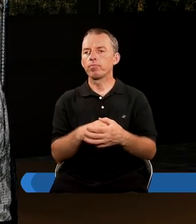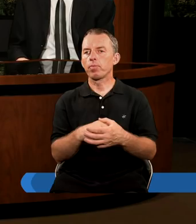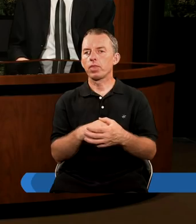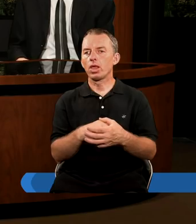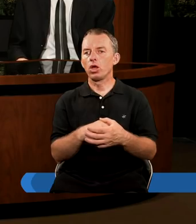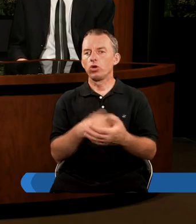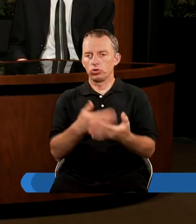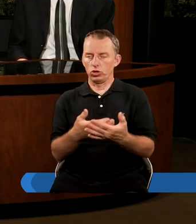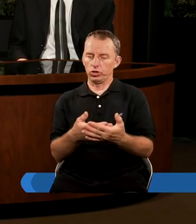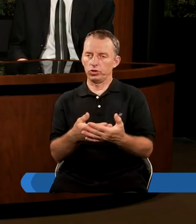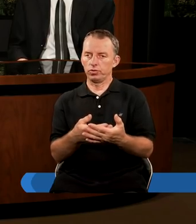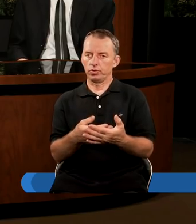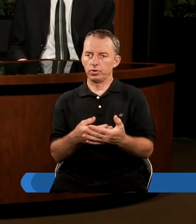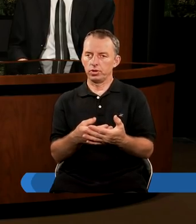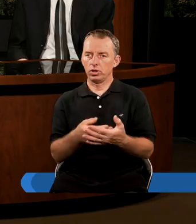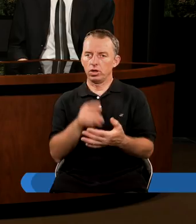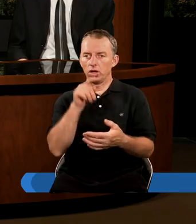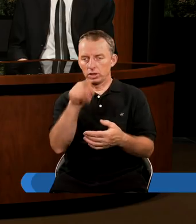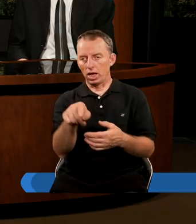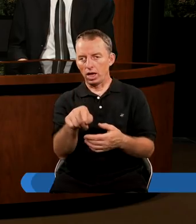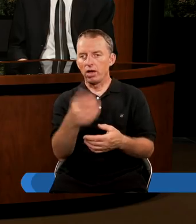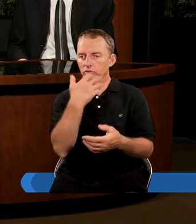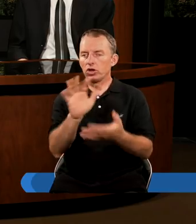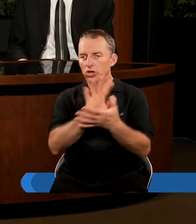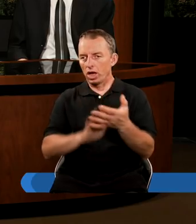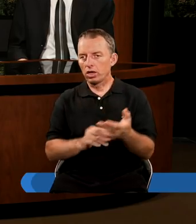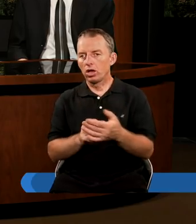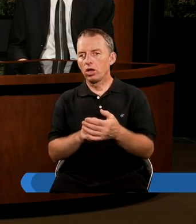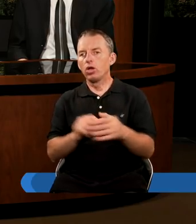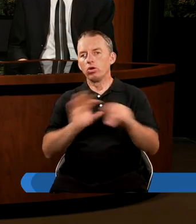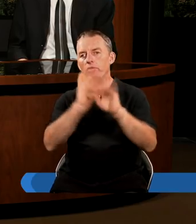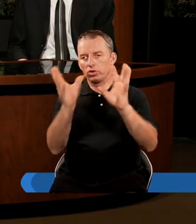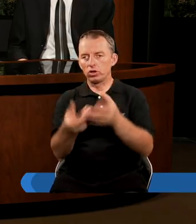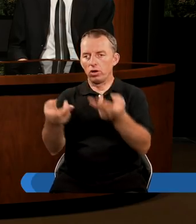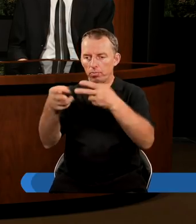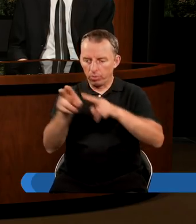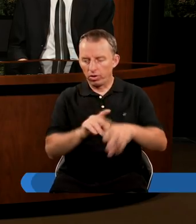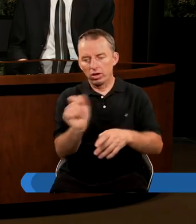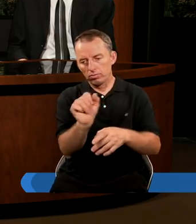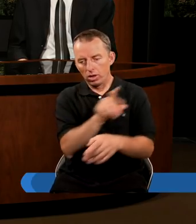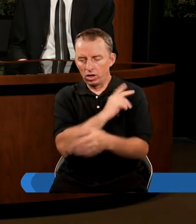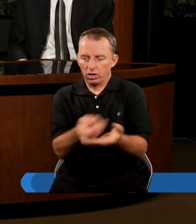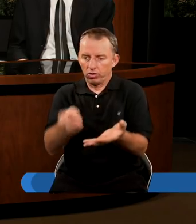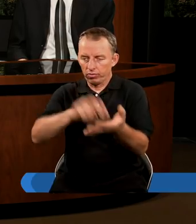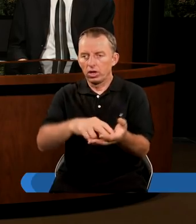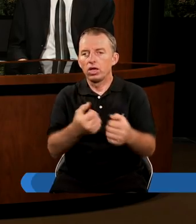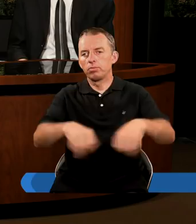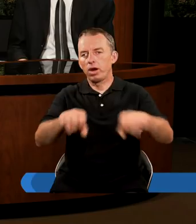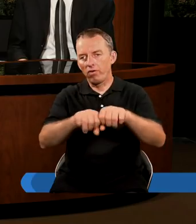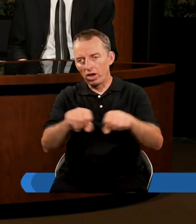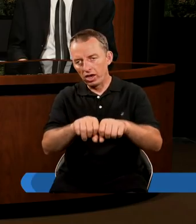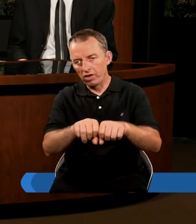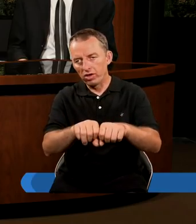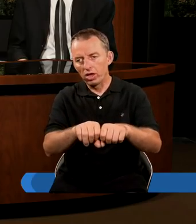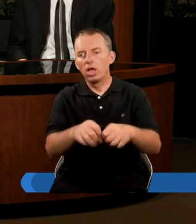Czyli wcześniejsze teksty mówiły nam, że gdy Chrystus powróci, zmartwychw wzbudzi sprawiedliwych.